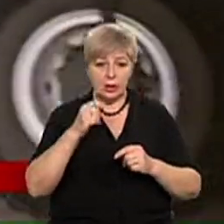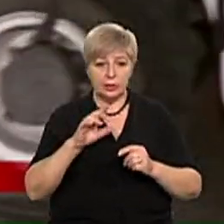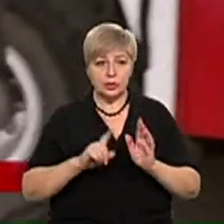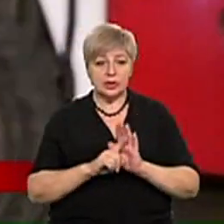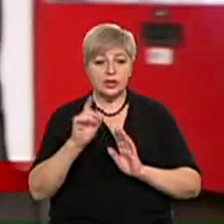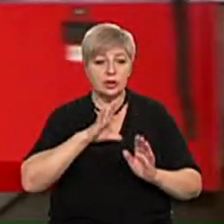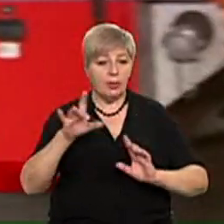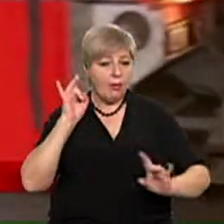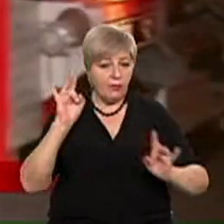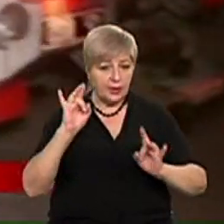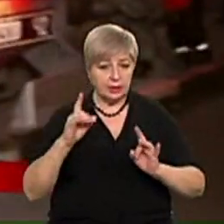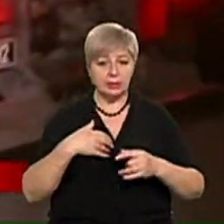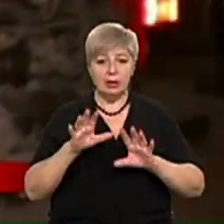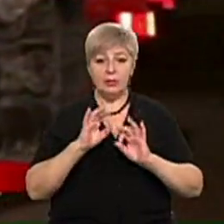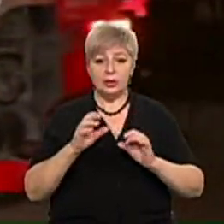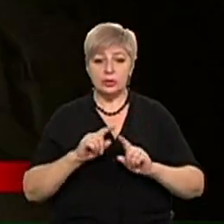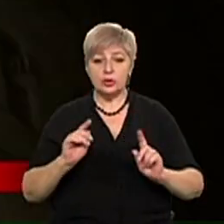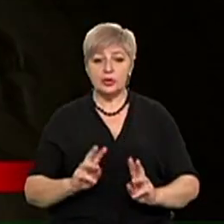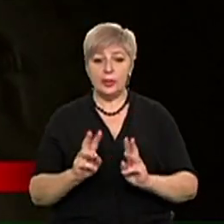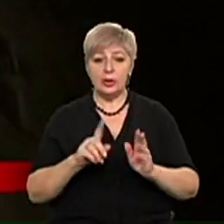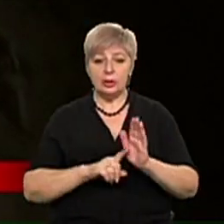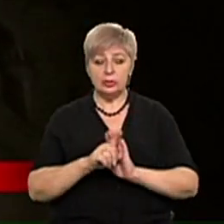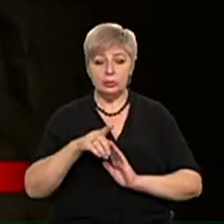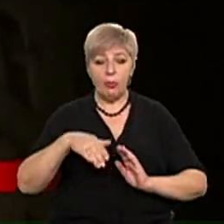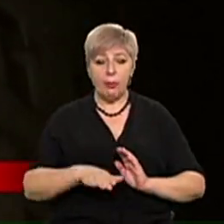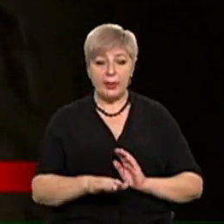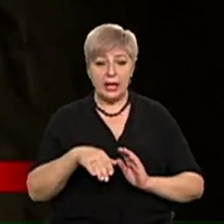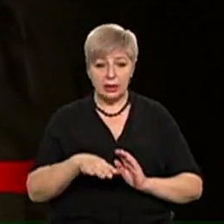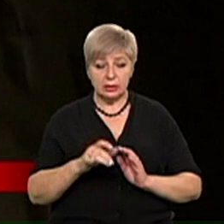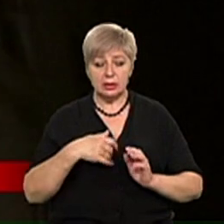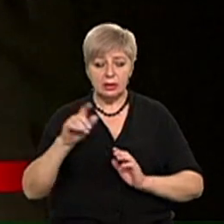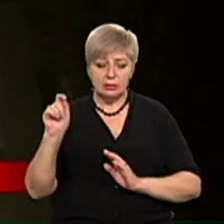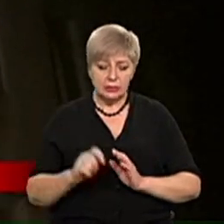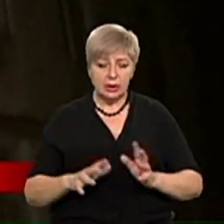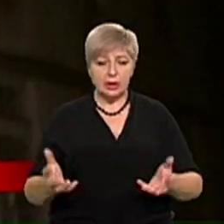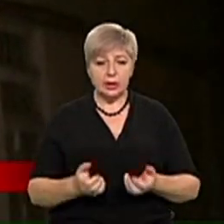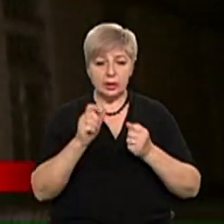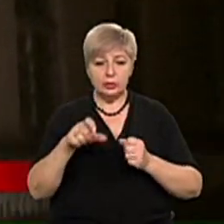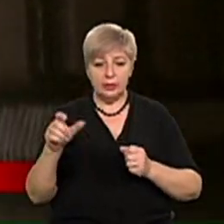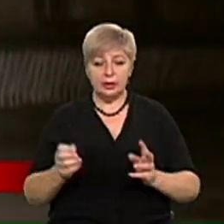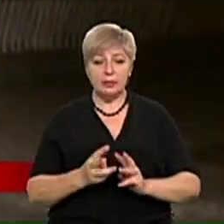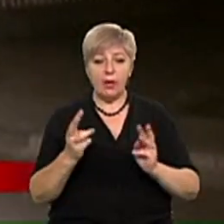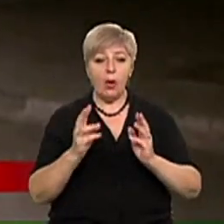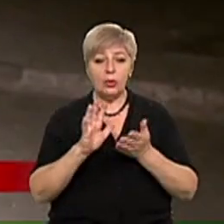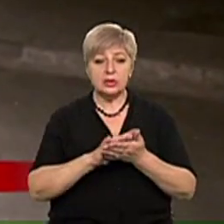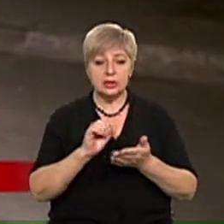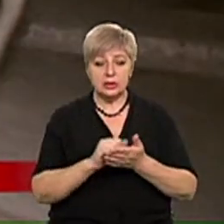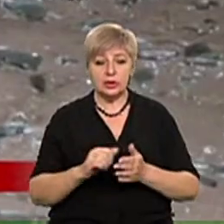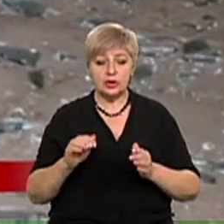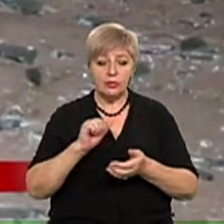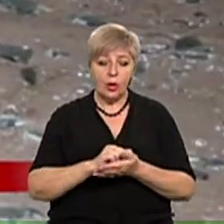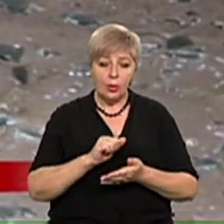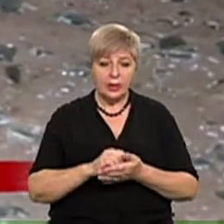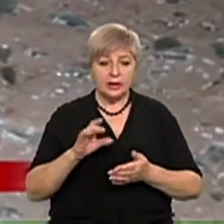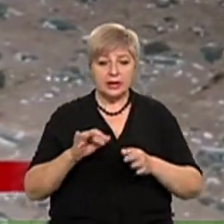У поліції пояснюють, спалахнув принтер. На місце одразу прибули рятувальники. Вогонь знищив документи та шафу. Ніхто